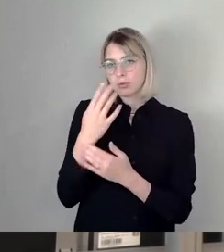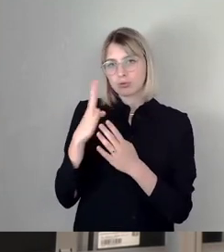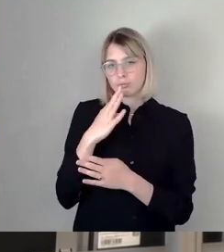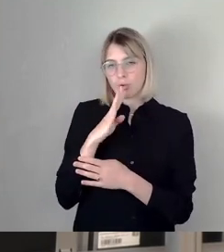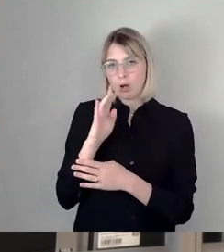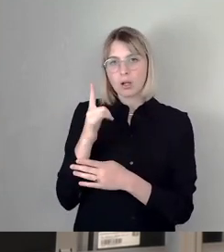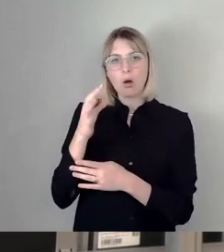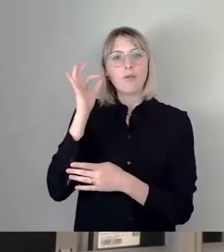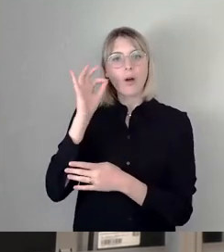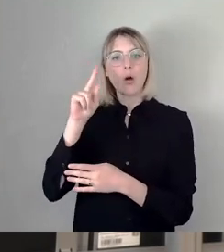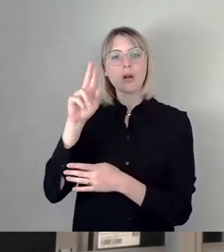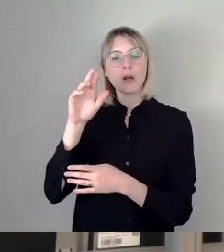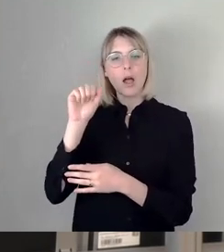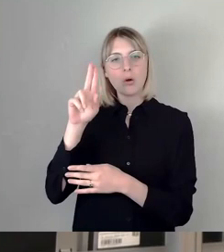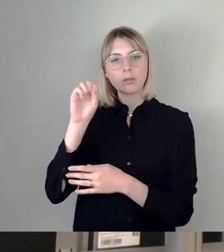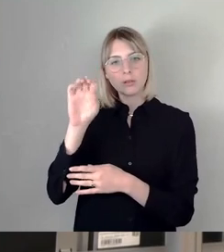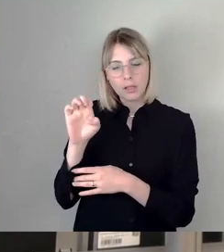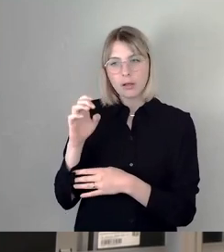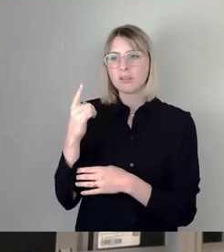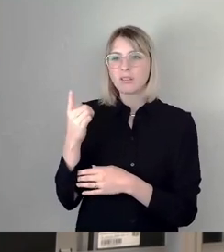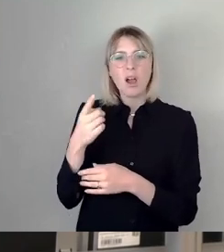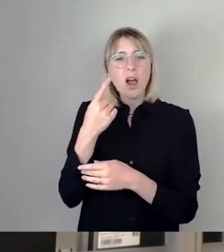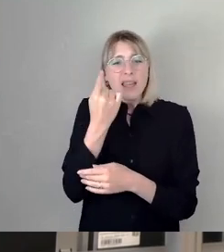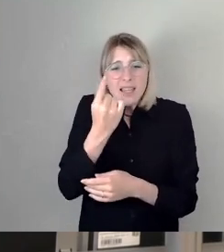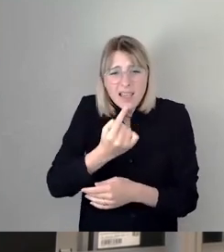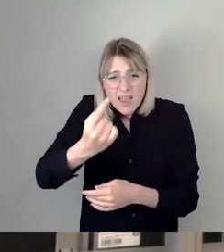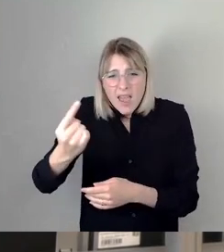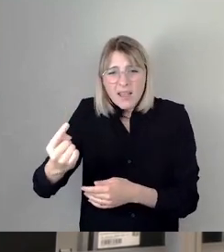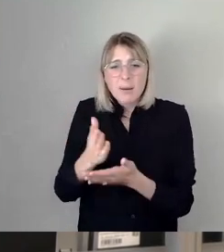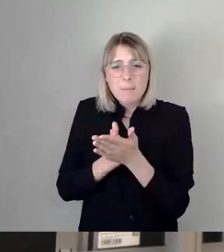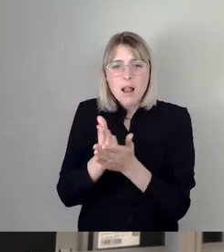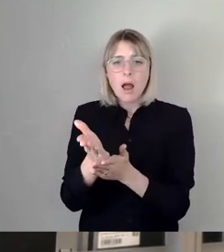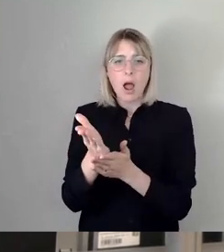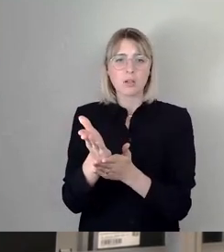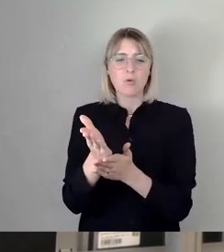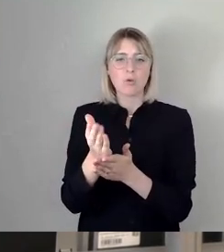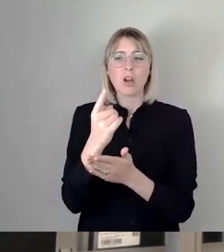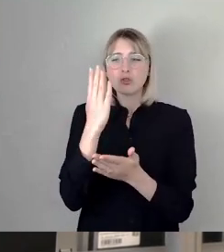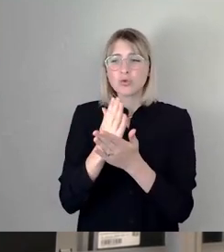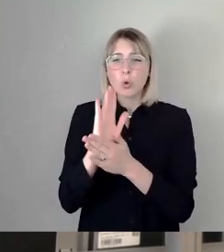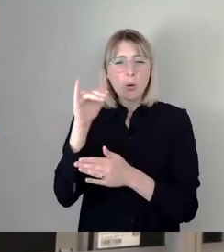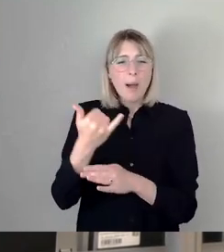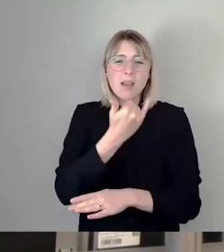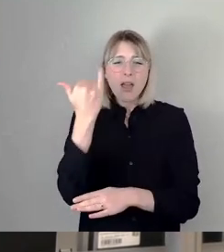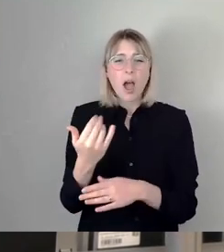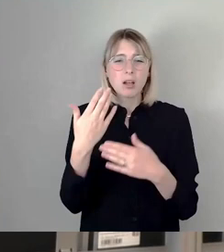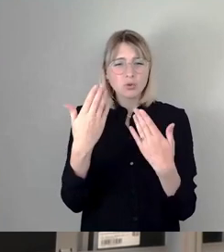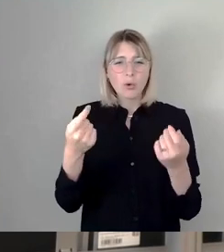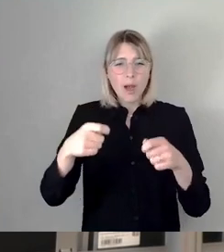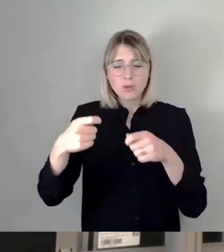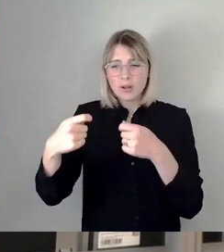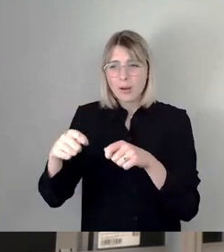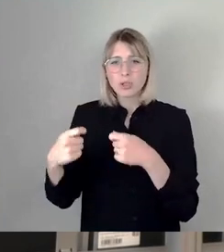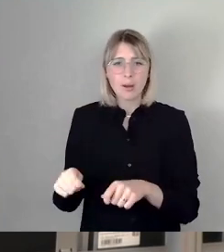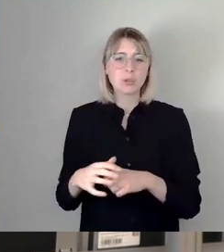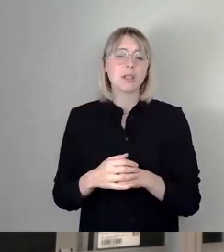die dann aber auch wirklich jede Planung, jede Planung, die wir schon jahrelang irgendwie verabschiedet haben, durch die es noch einmal in Frage